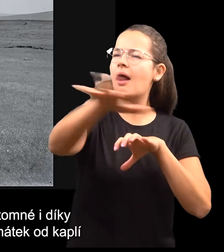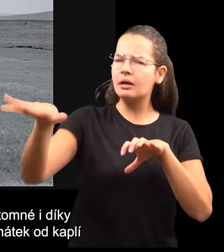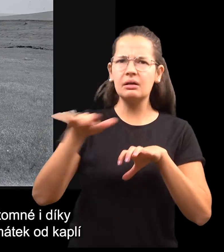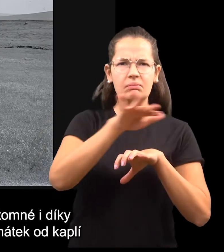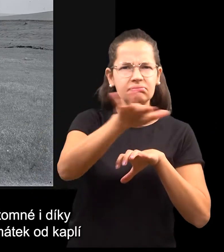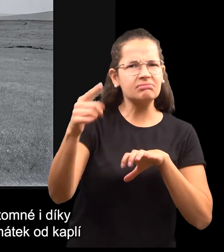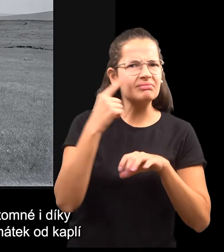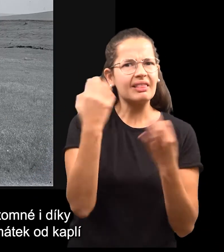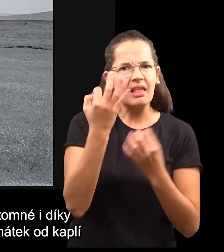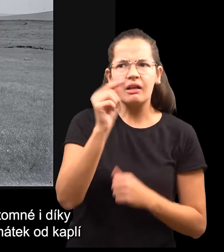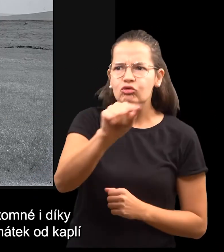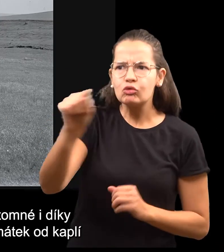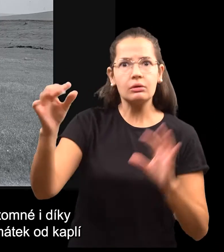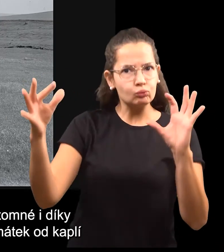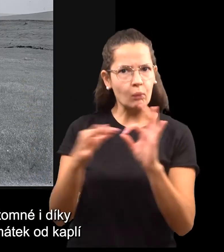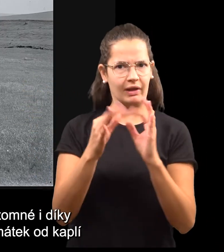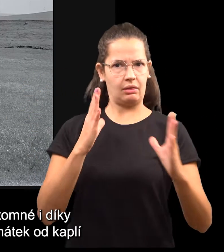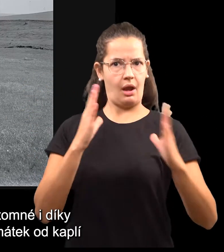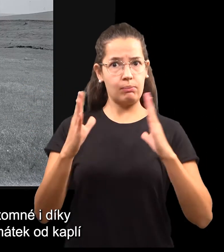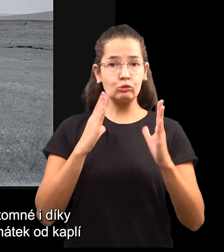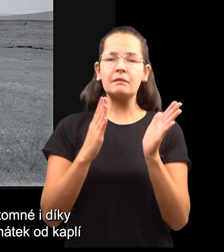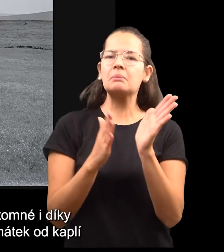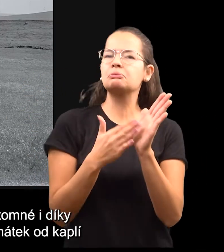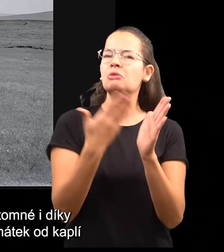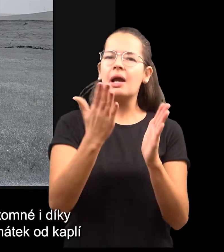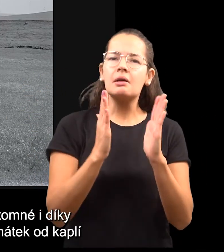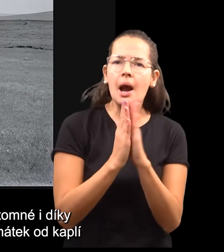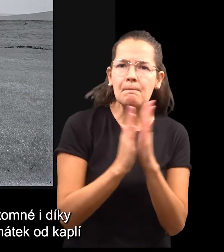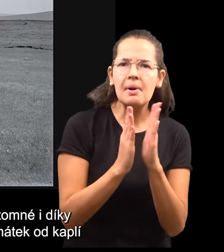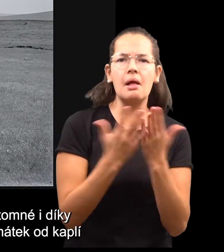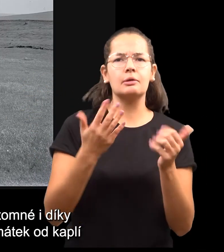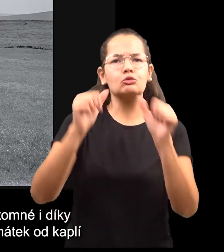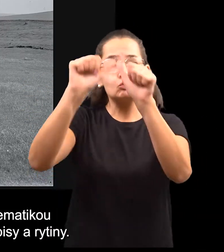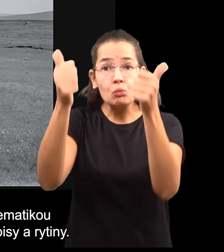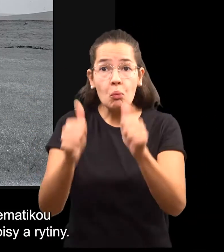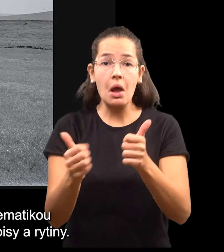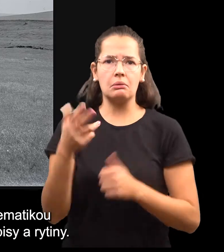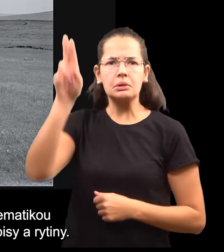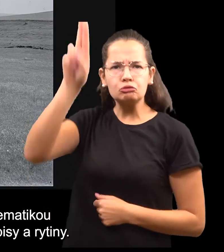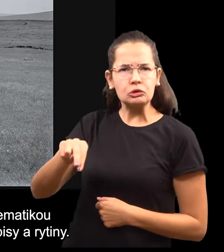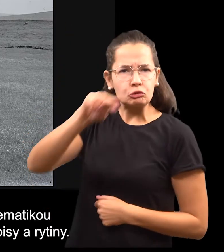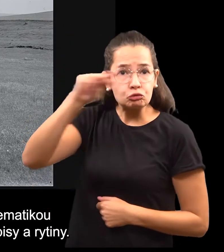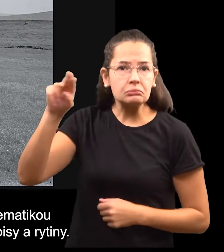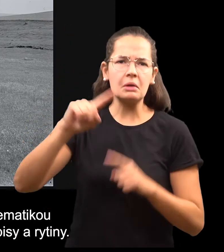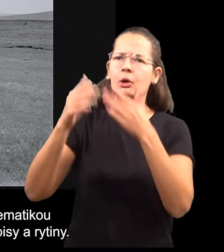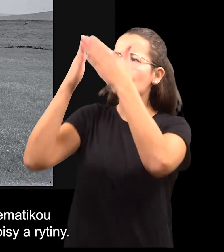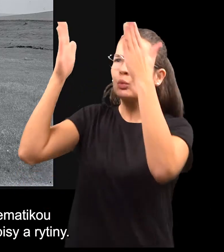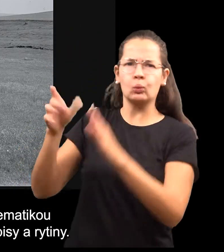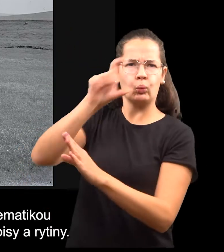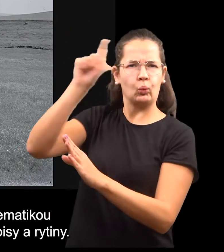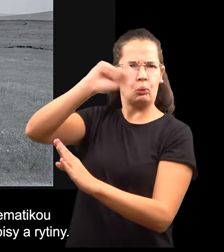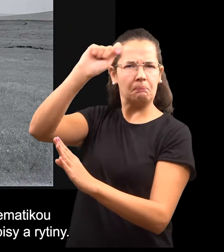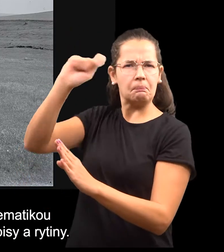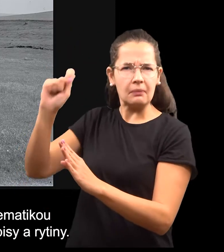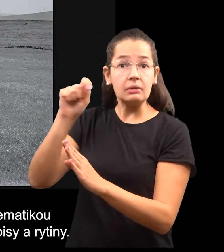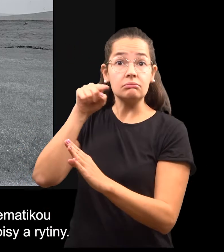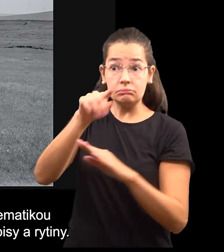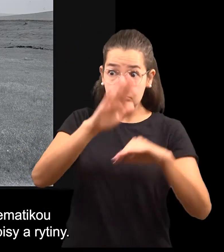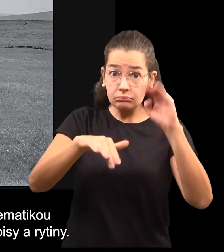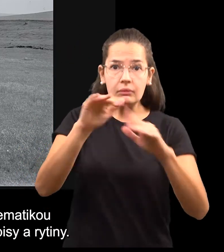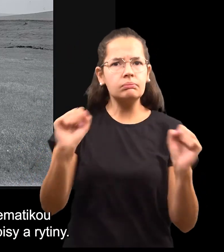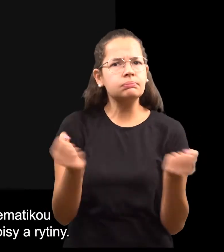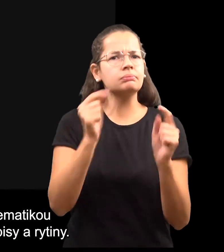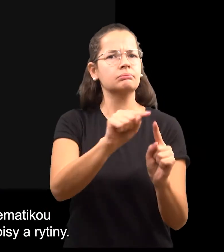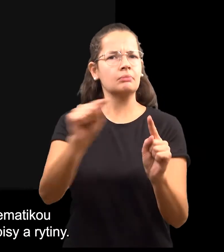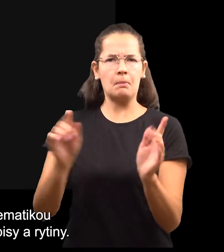Duchovno bylo v krajině přítomné i díky mnoha druhům drobných památek od kaplí a soch s náboženskou tematikou až poprosté